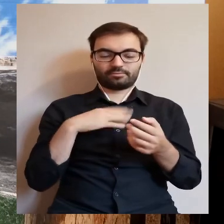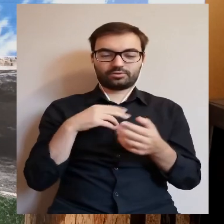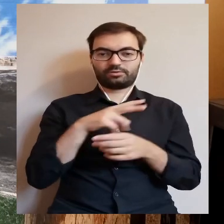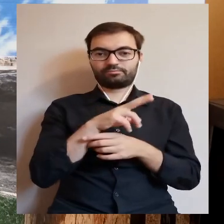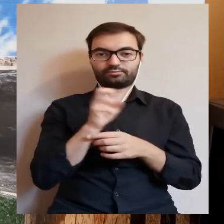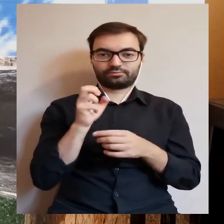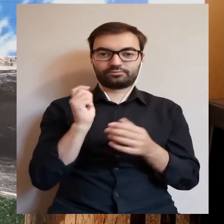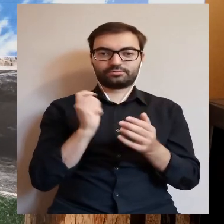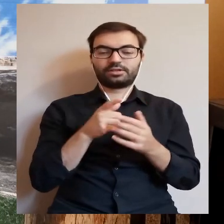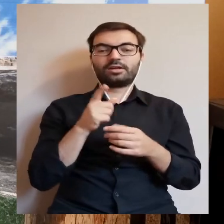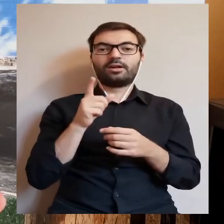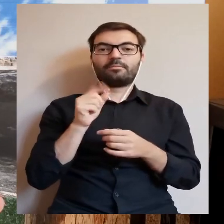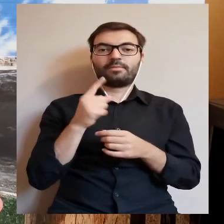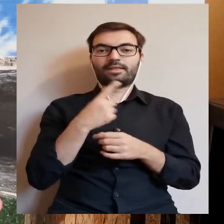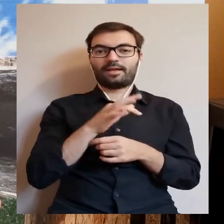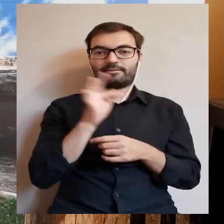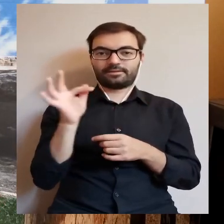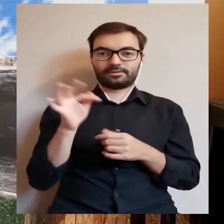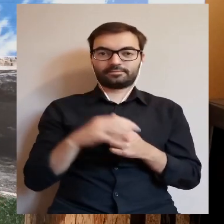internet można je sobie ściągnąć.